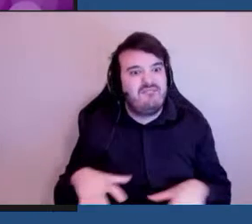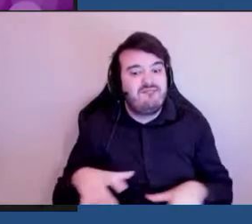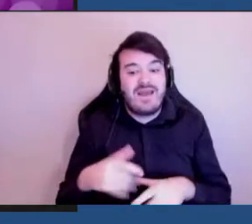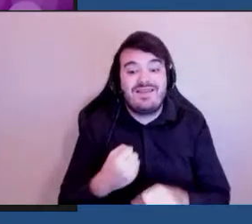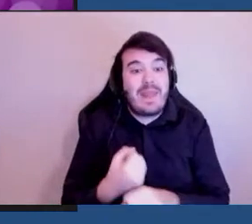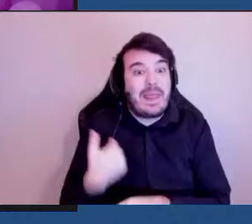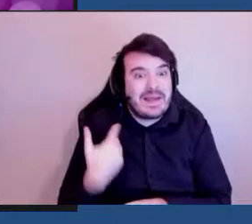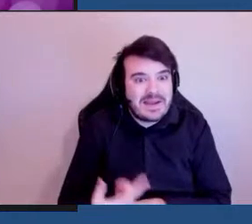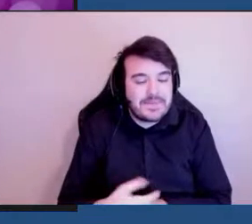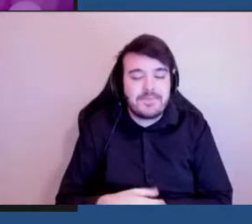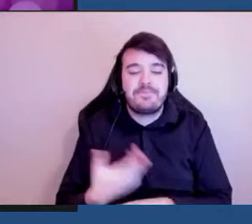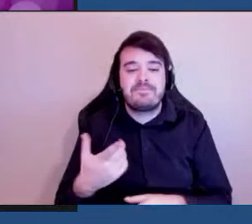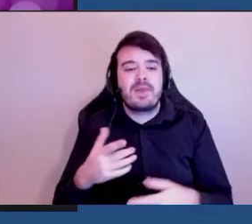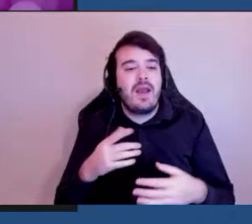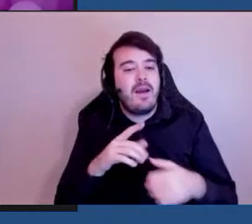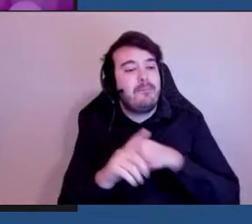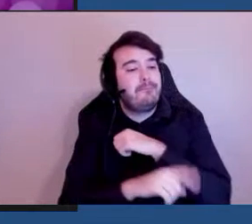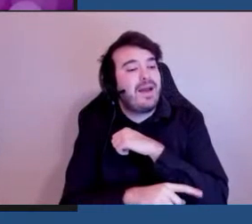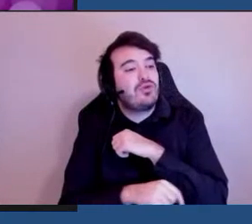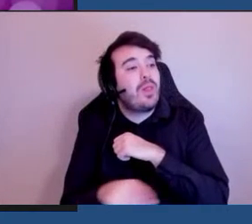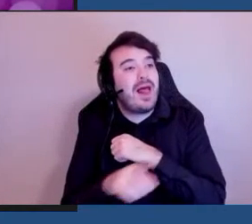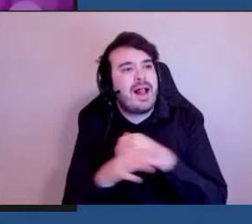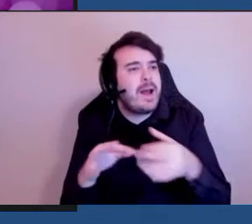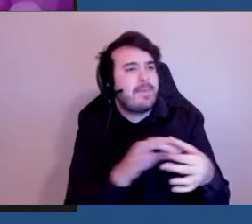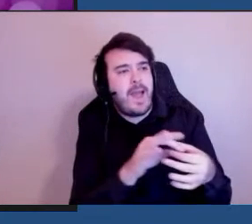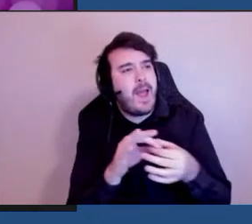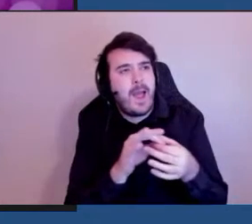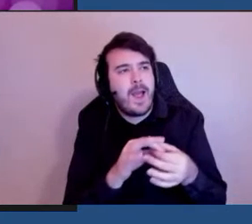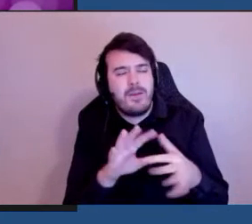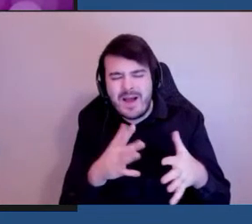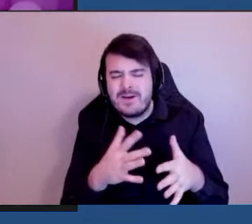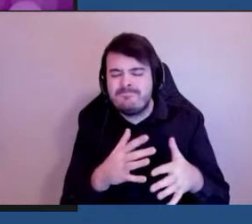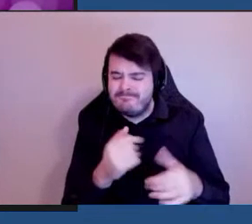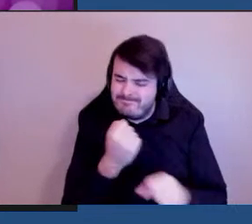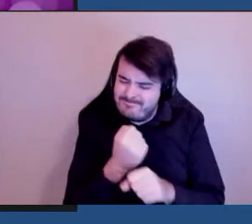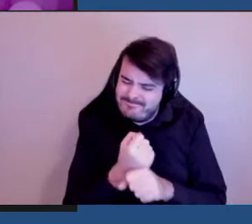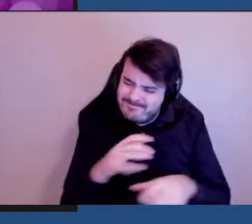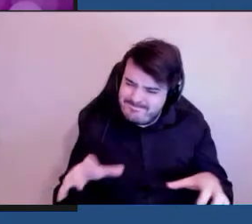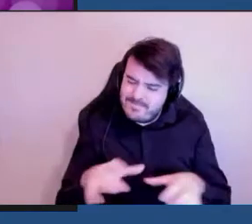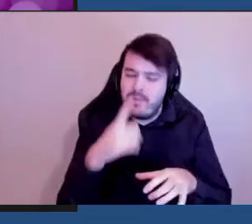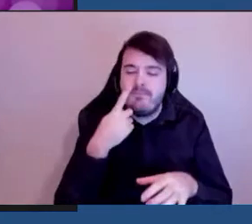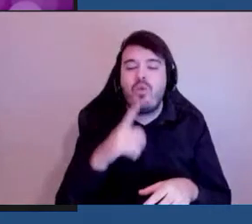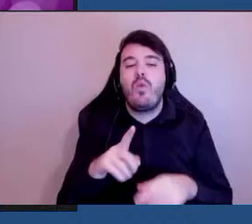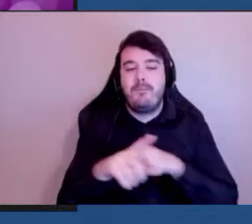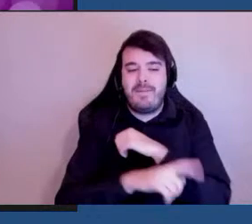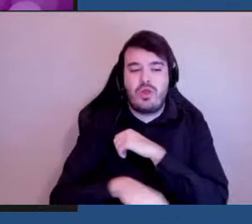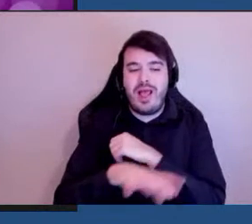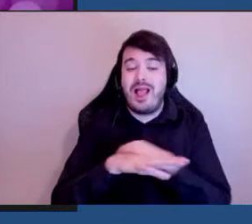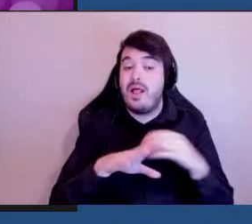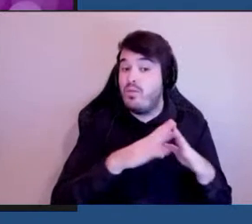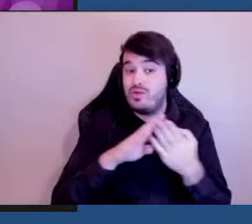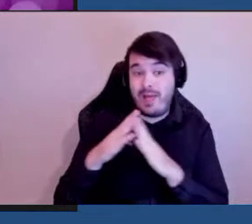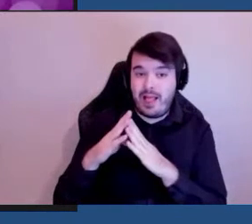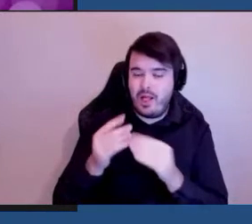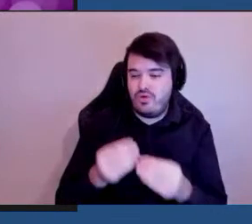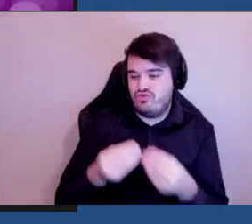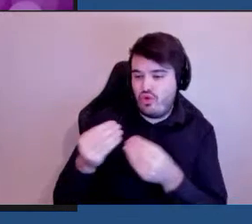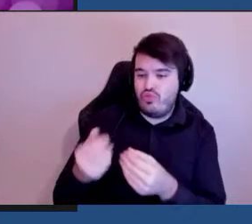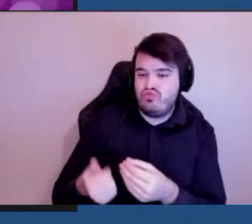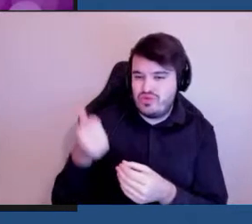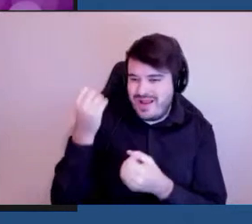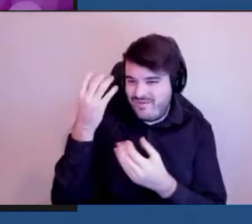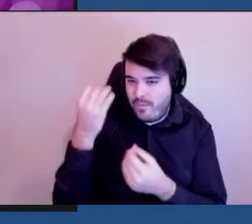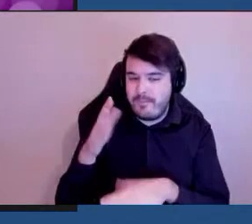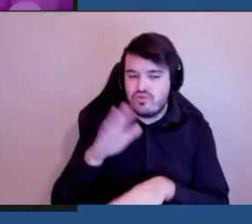du personnel ont travaillé d'arrache-pied pour faire en sorte que le personnel municipal donne plus d'informations sur